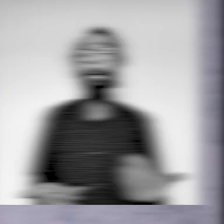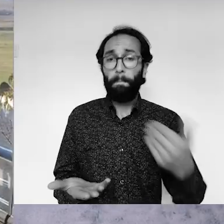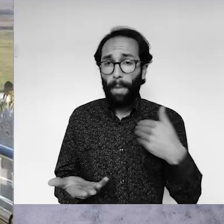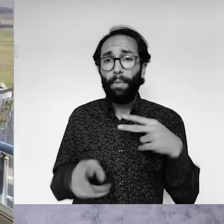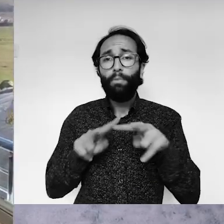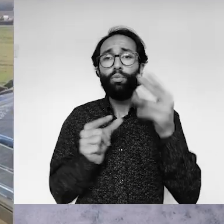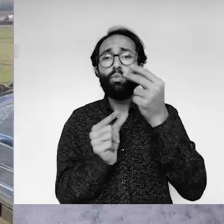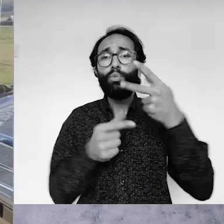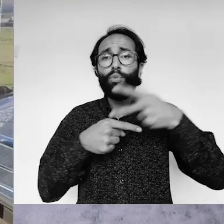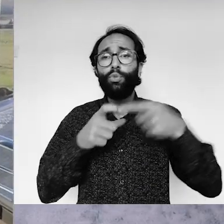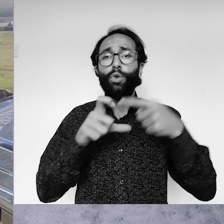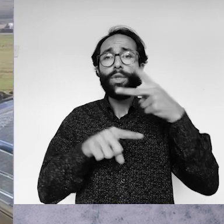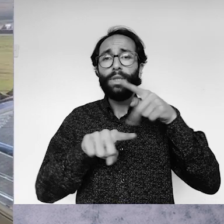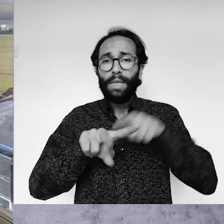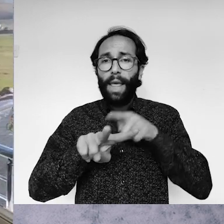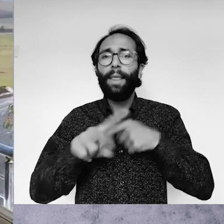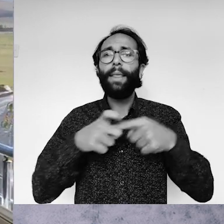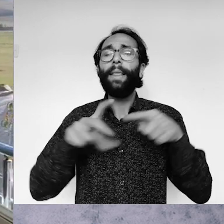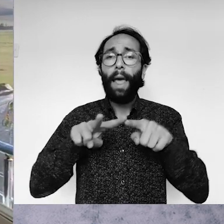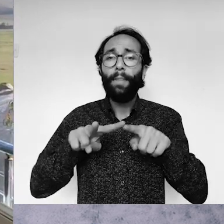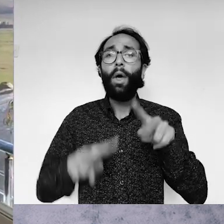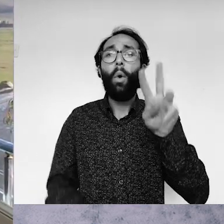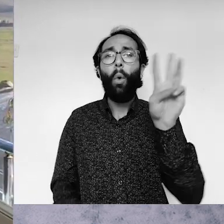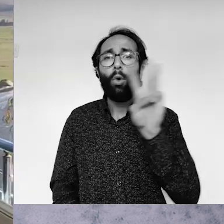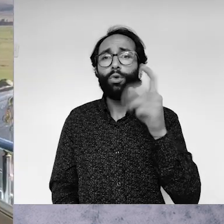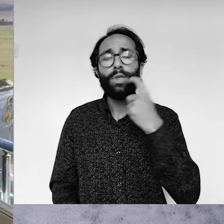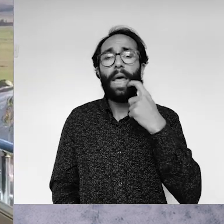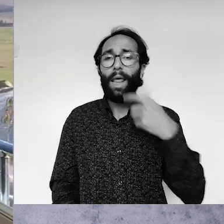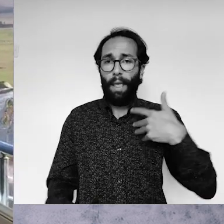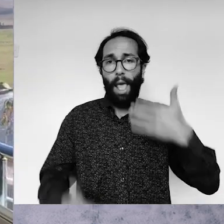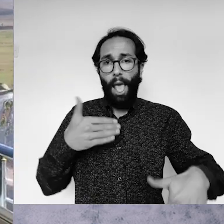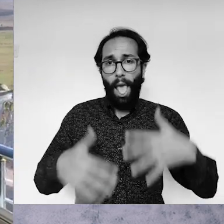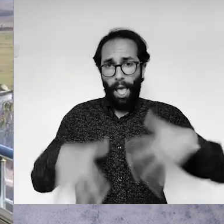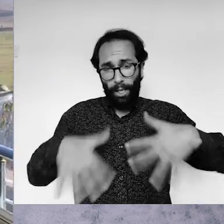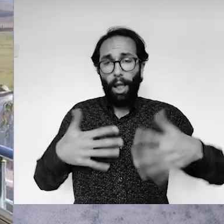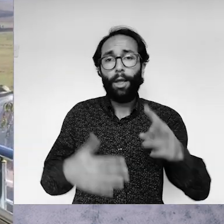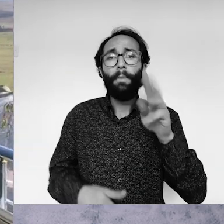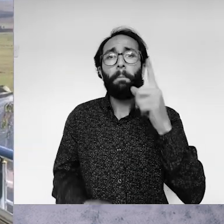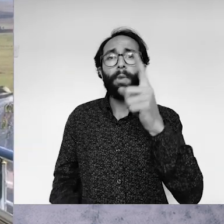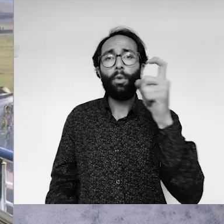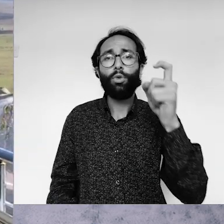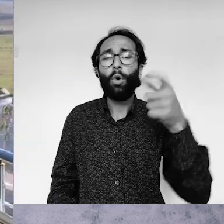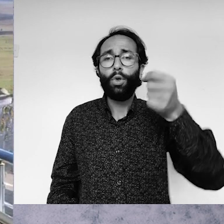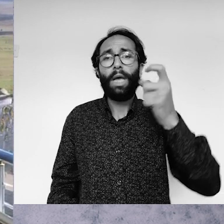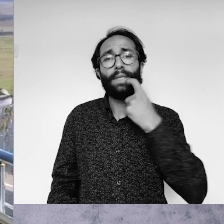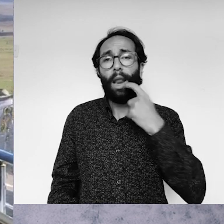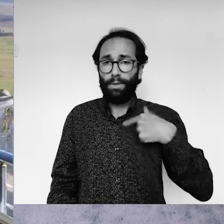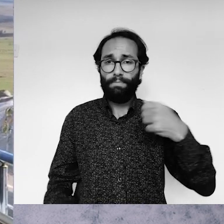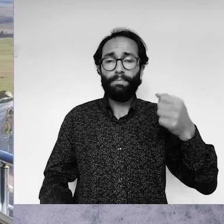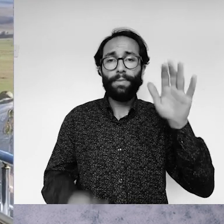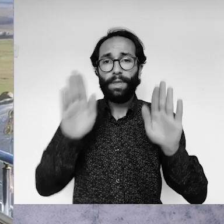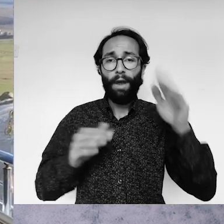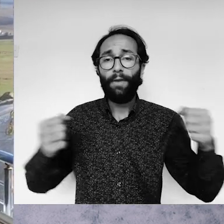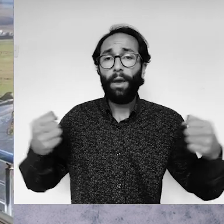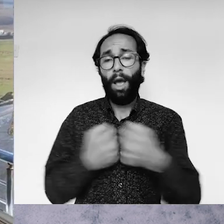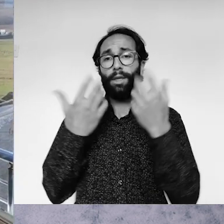Ben Yüzey Enişık. 30 yıllık engelliyim. 90 senesinde geçirdiğim trafik kazasından dolayı bir